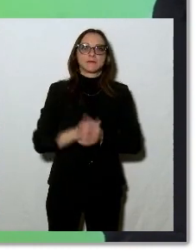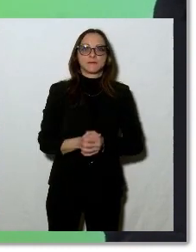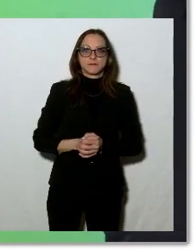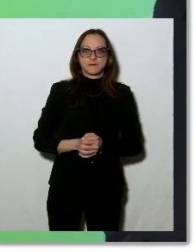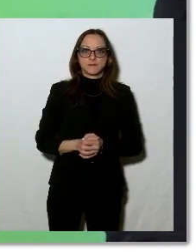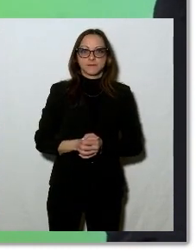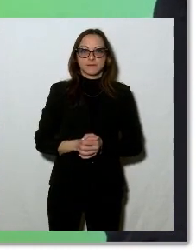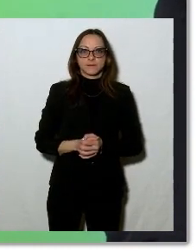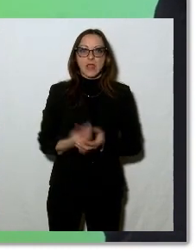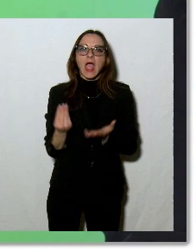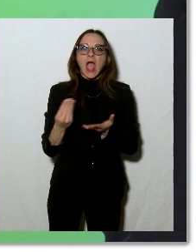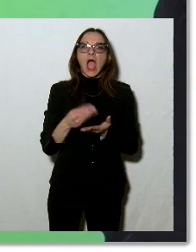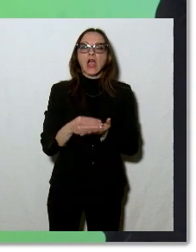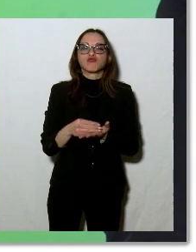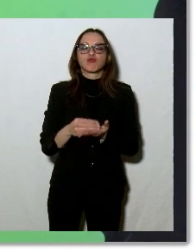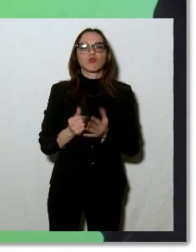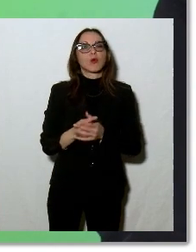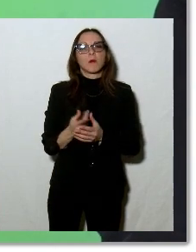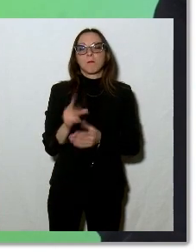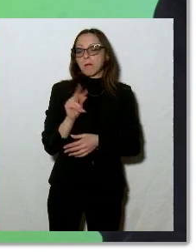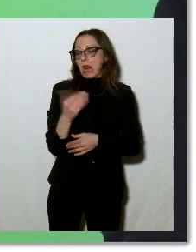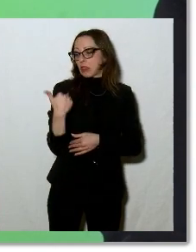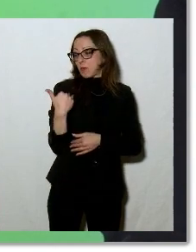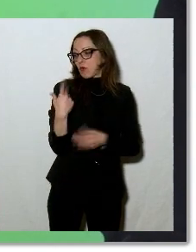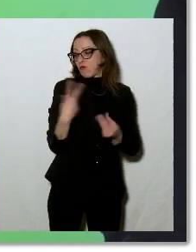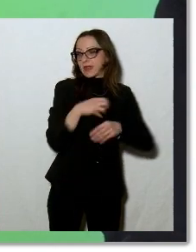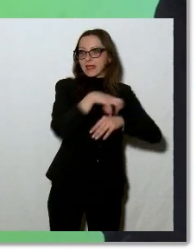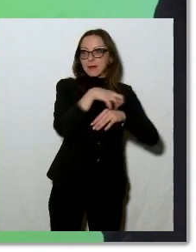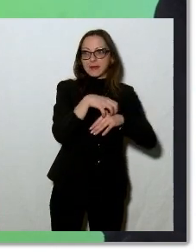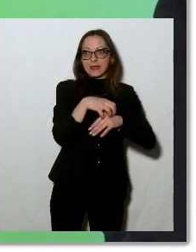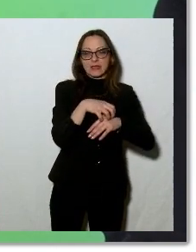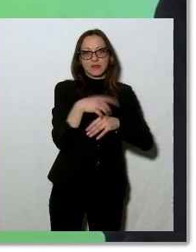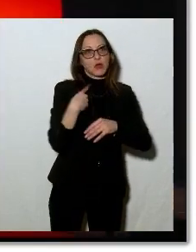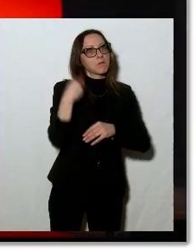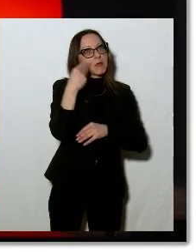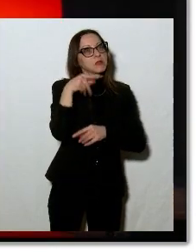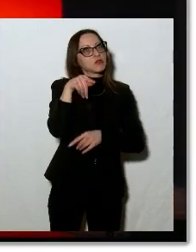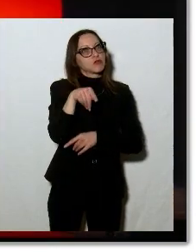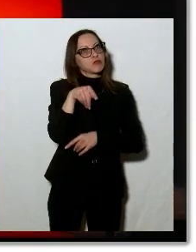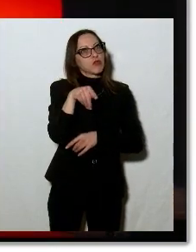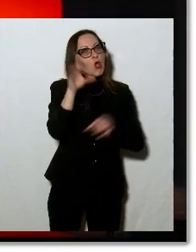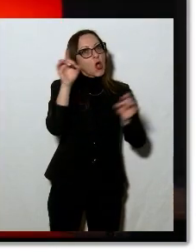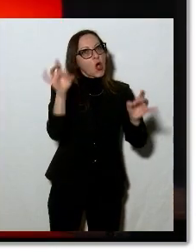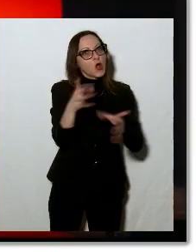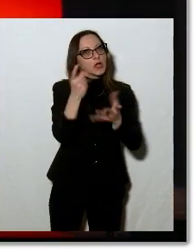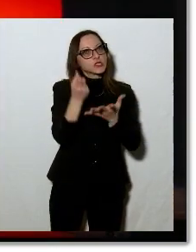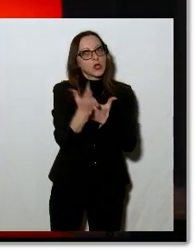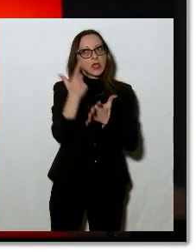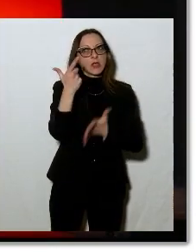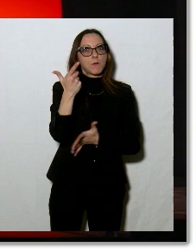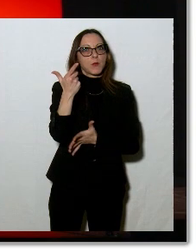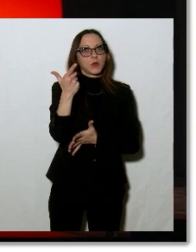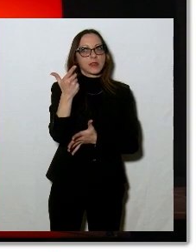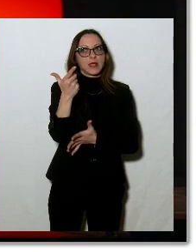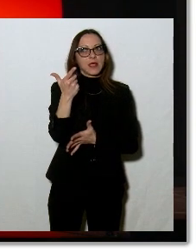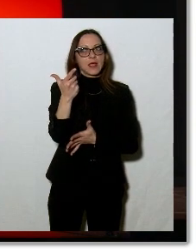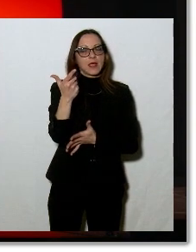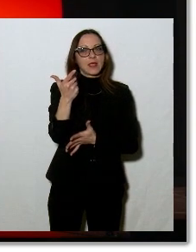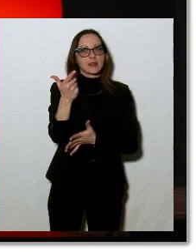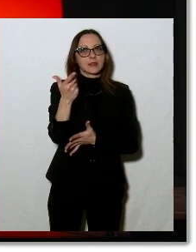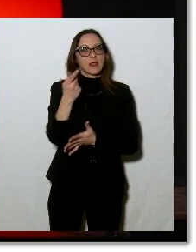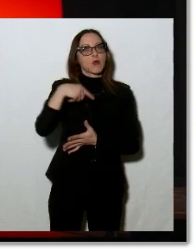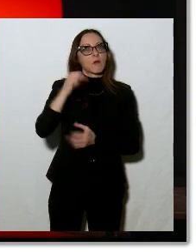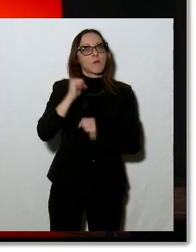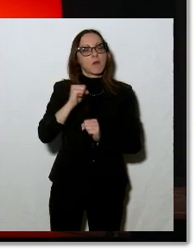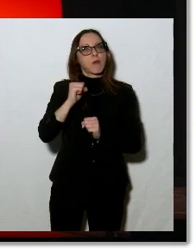Aggiungo ancora un pezzo perché ne abbiamo parlato prima col Ministro e credo che possa essere anche un elemento sostanziale su